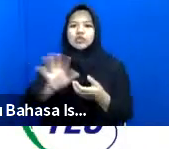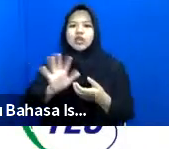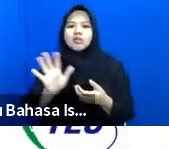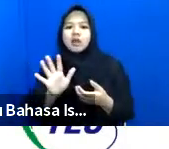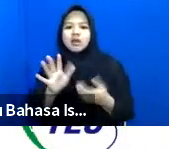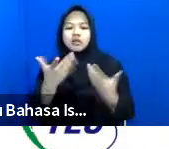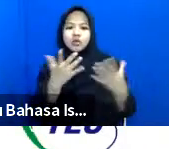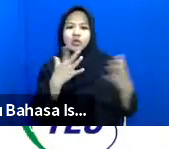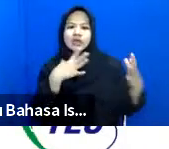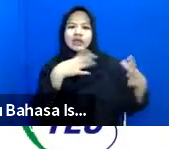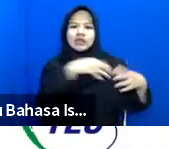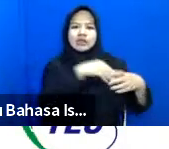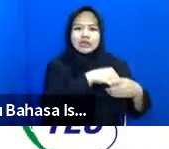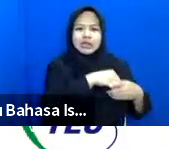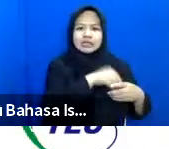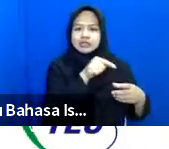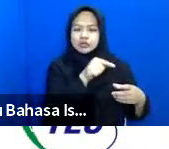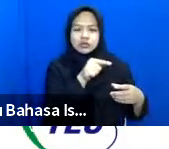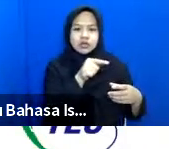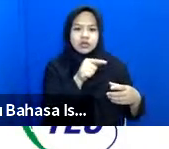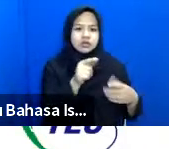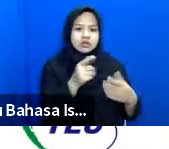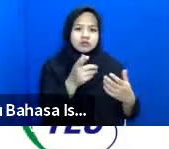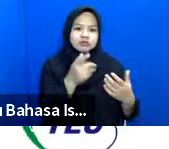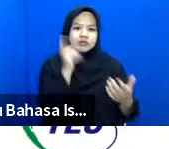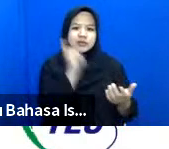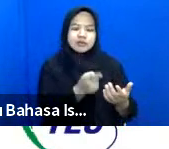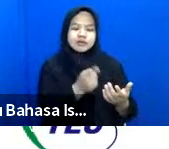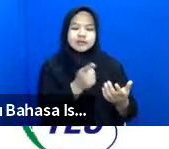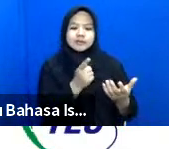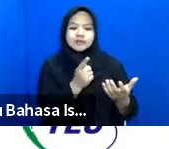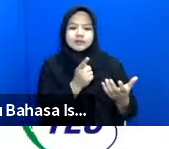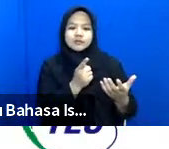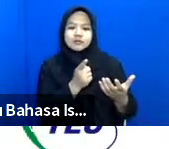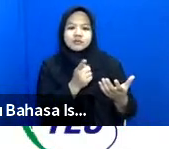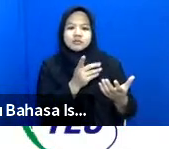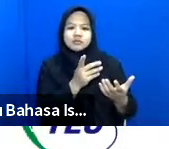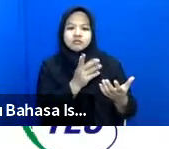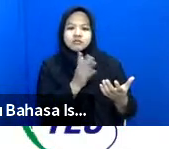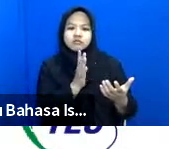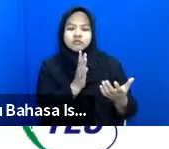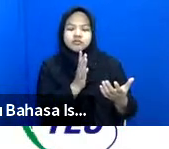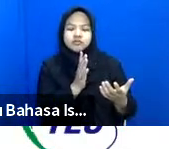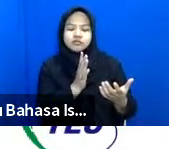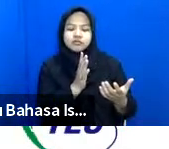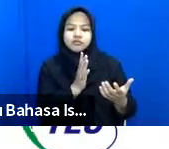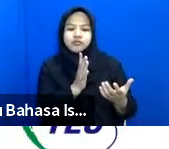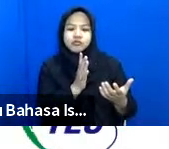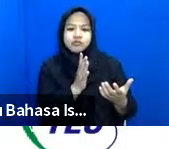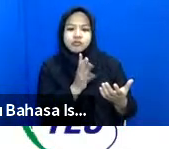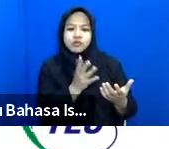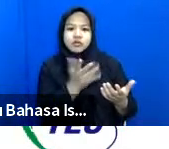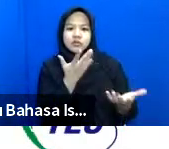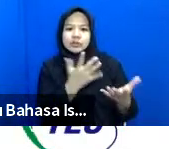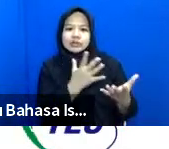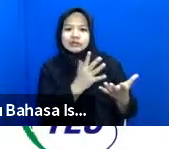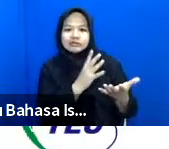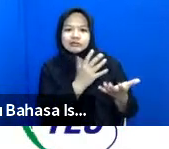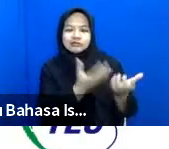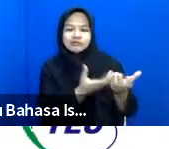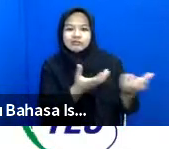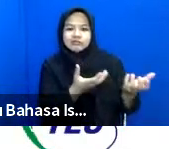integrasi pun tidak memastikan bahwa segregasi itu akan bisa ditransfer ke inklusi karena